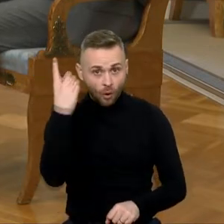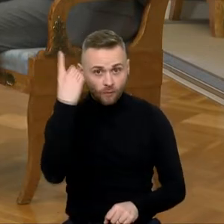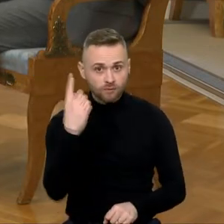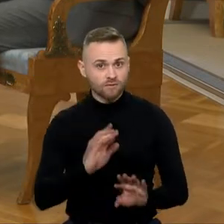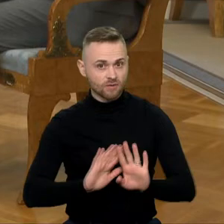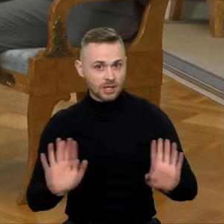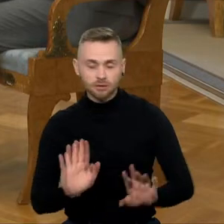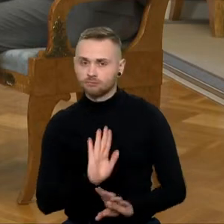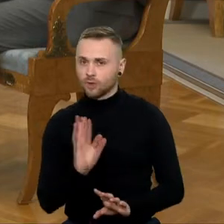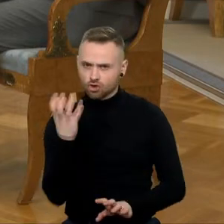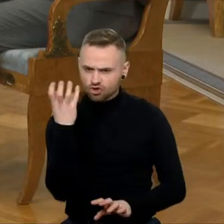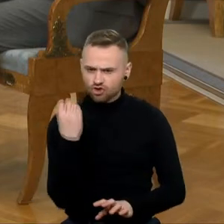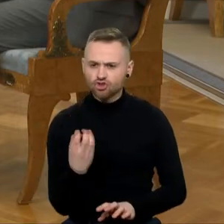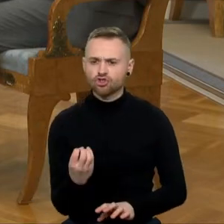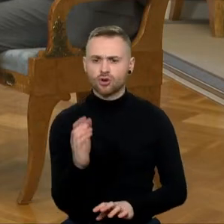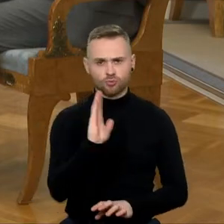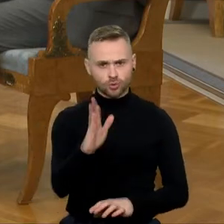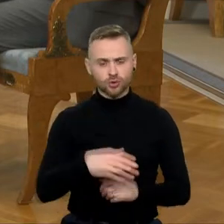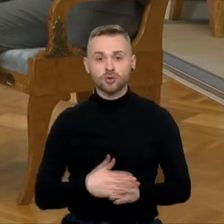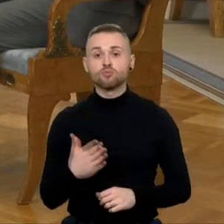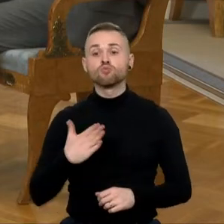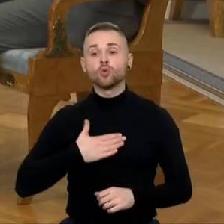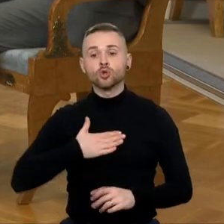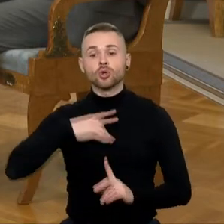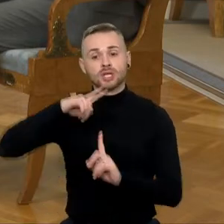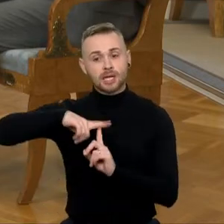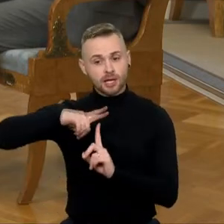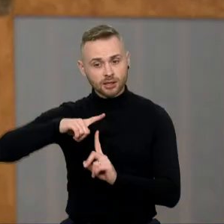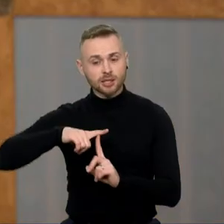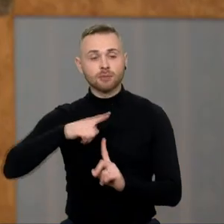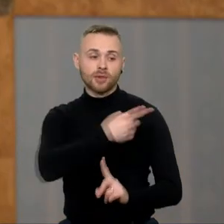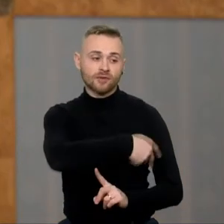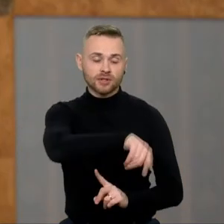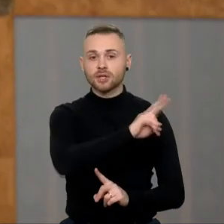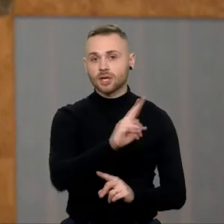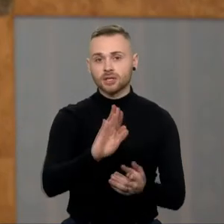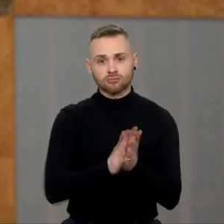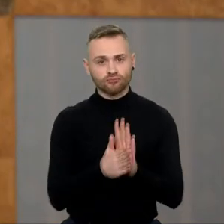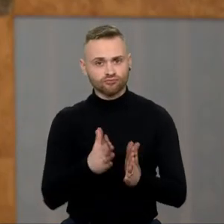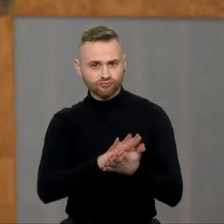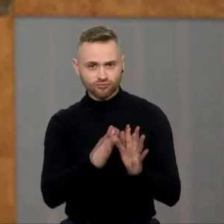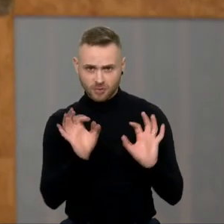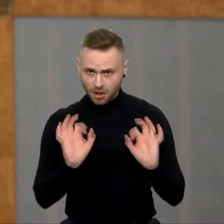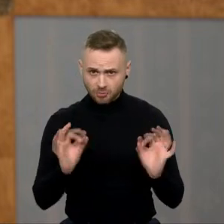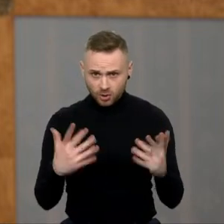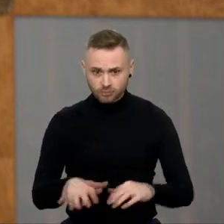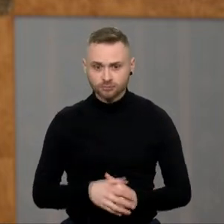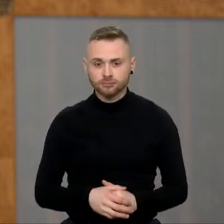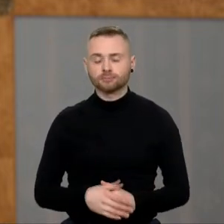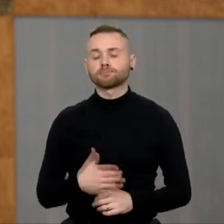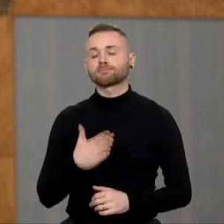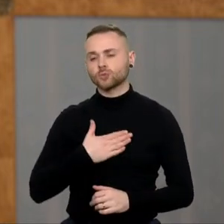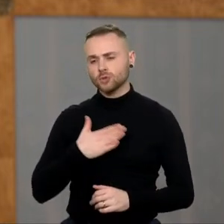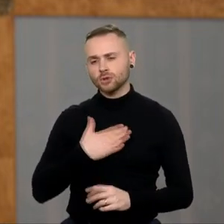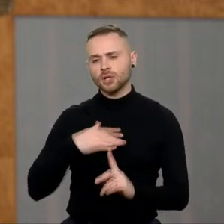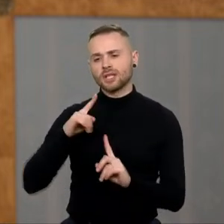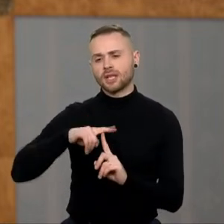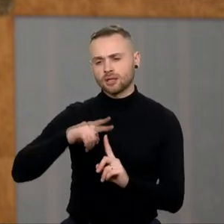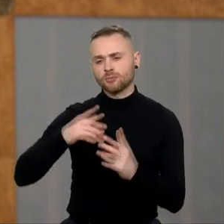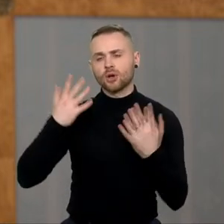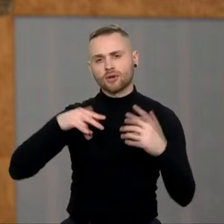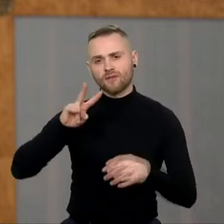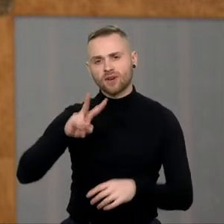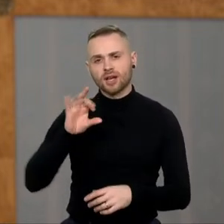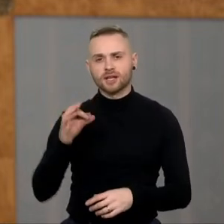nepabaiga. Ar mūsų tarnybos yra pasiruošusias šiam scenariui? Iš tikrųjų mūsų tarnybos jau senokai, valstybės saugumo